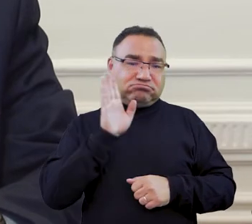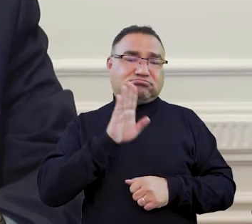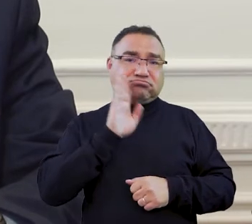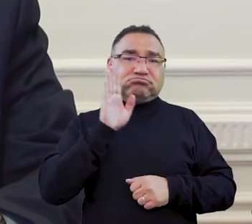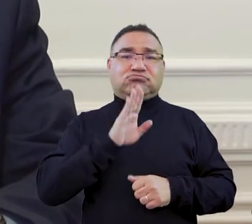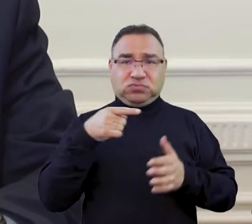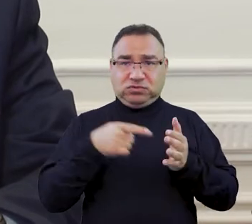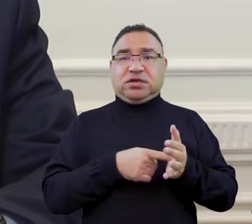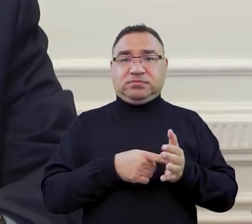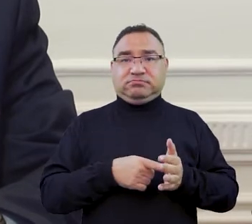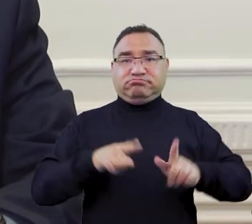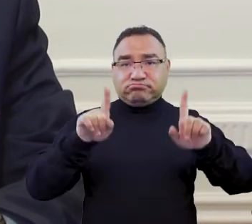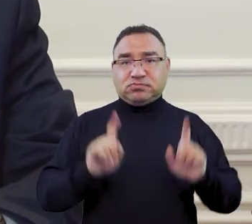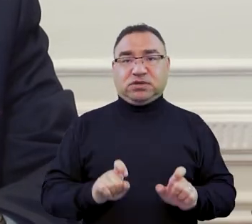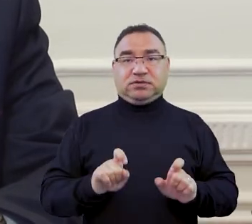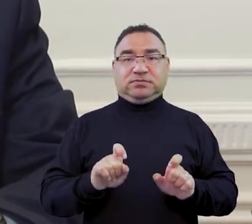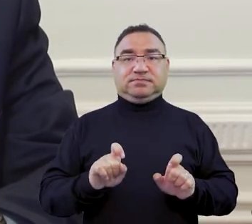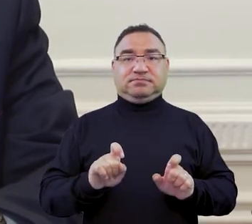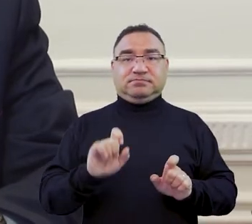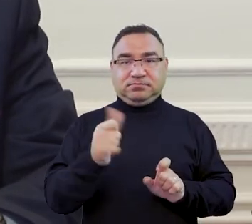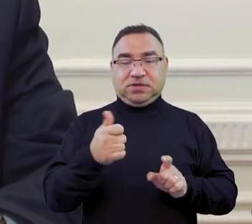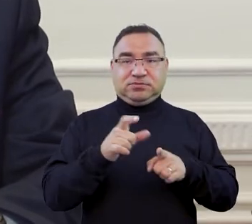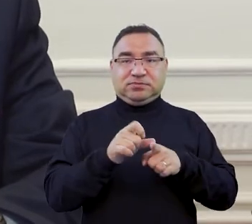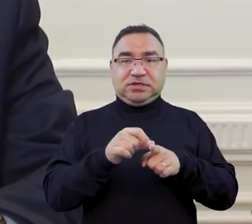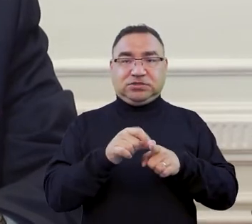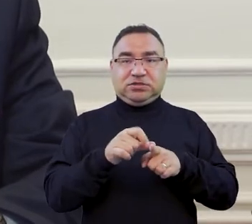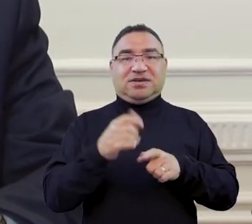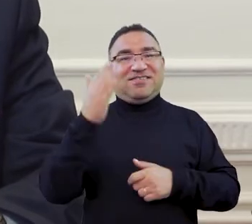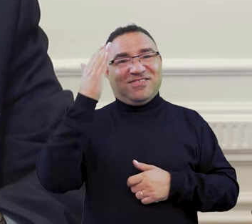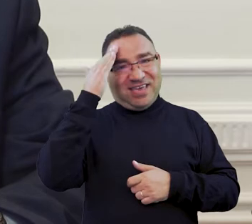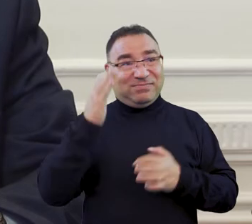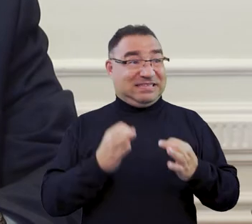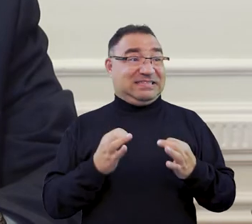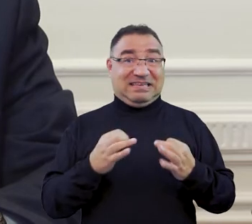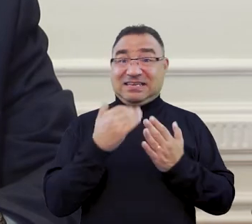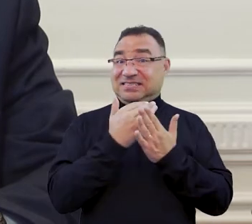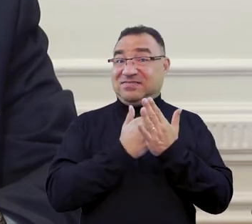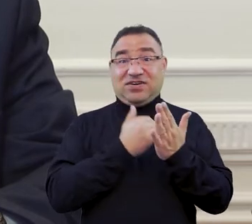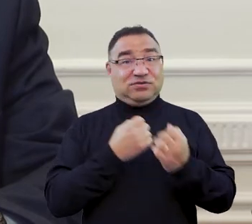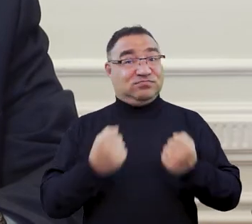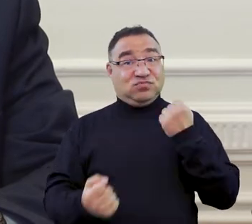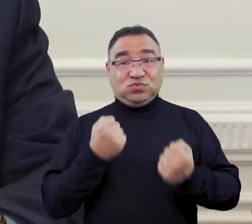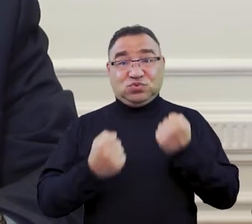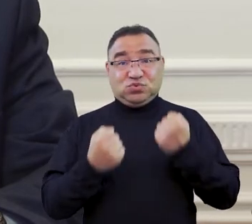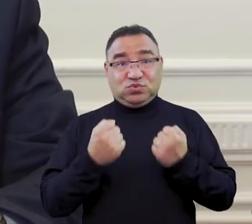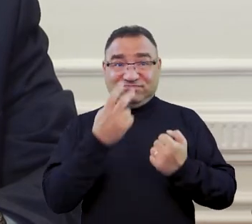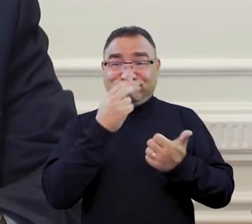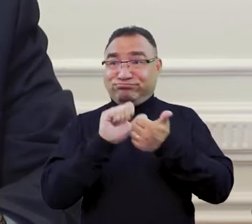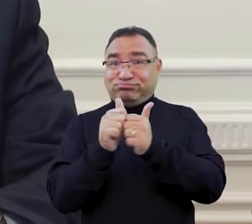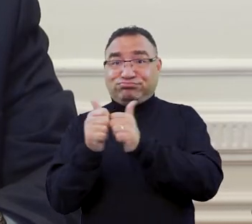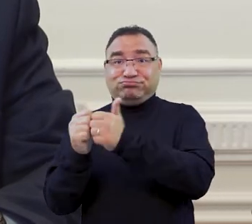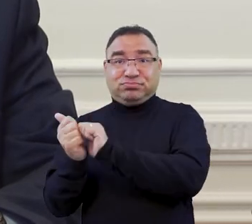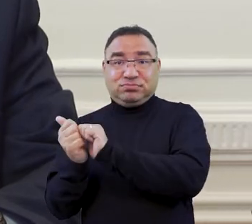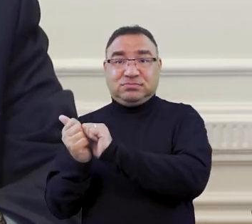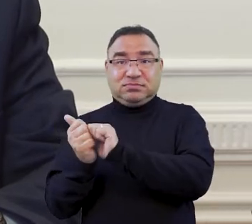klasycznym terminie. Chciałbym, żeby rzeczywiście pomimo okoliczności, trudnych okoliczności